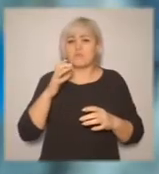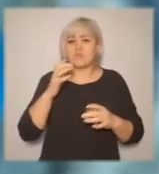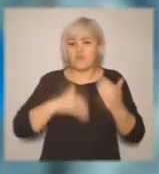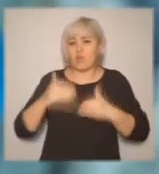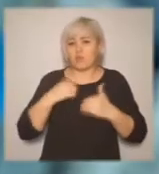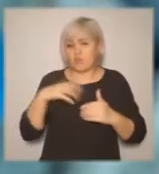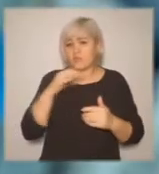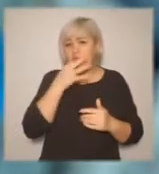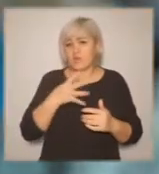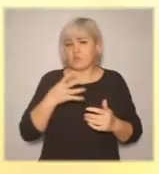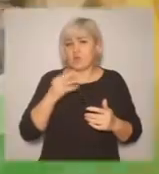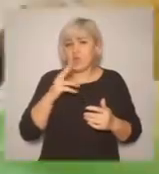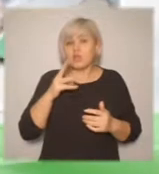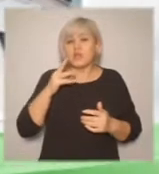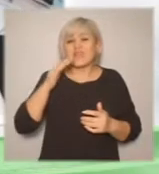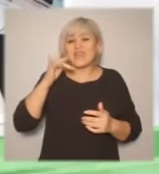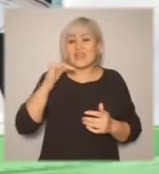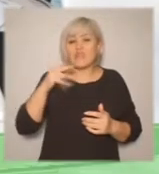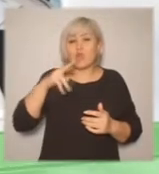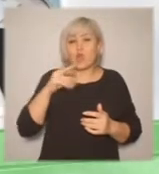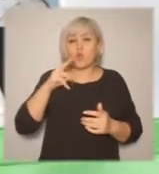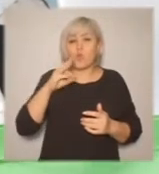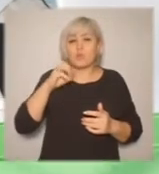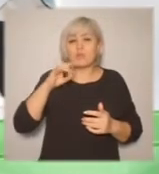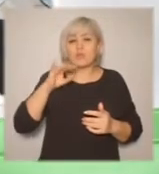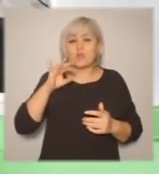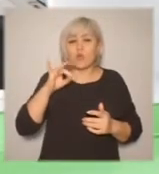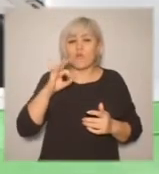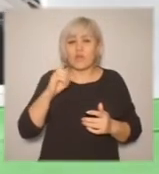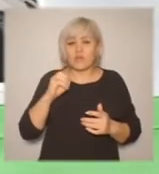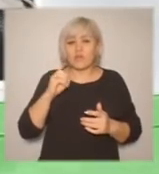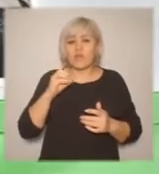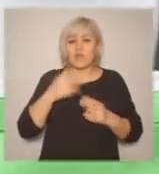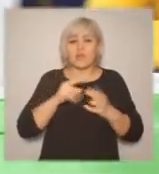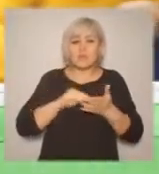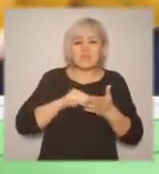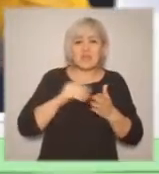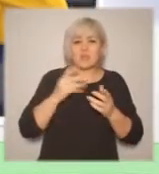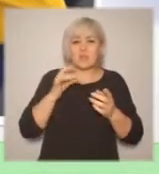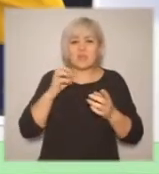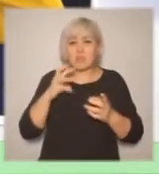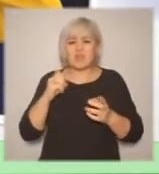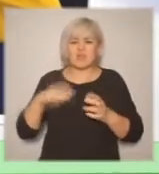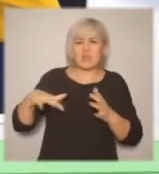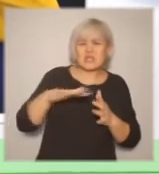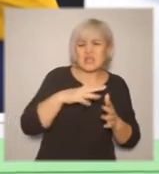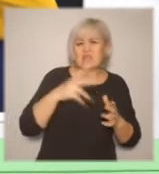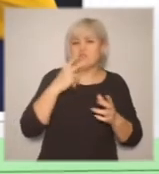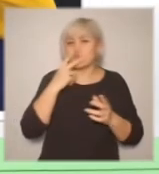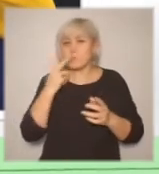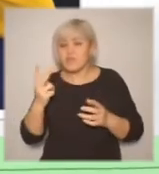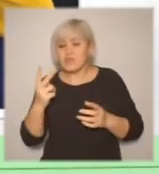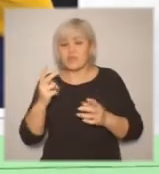Вот, это все мне очень нравится. Тифлокомментирование – лаконичное описание предмета, пространства или действия, которые